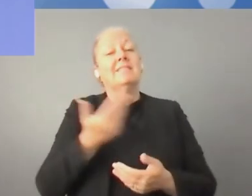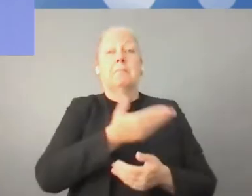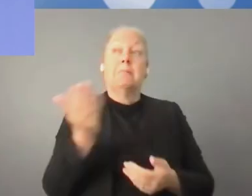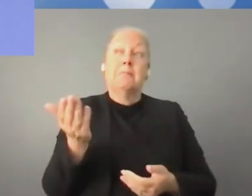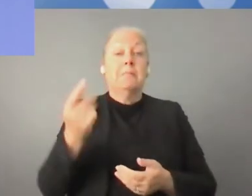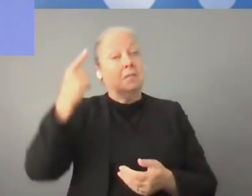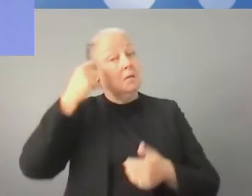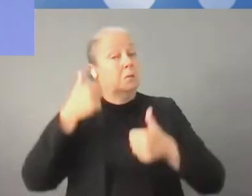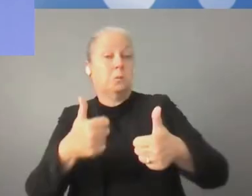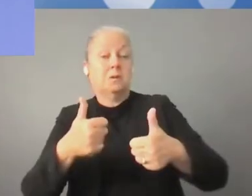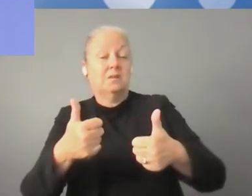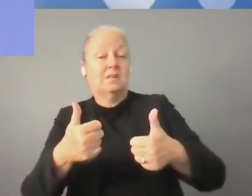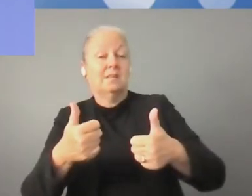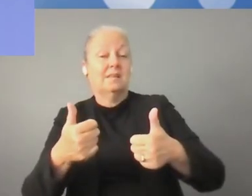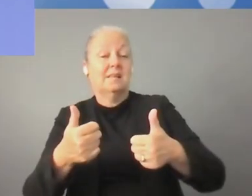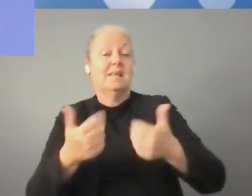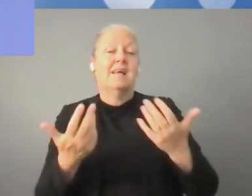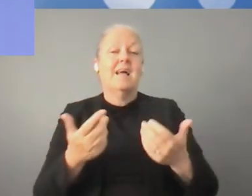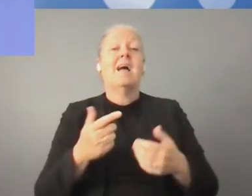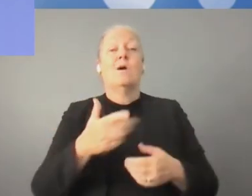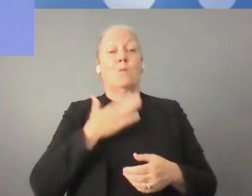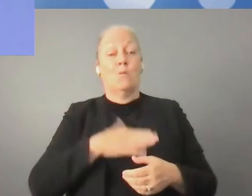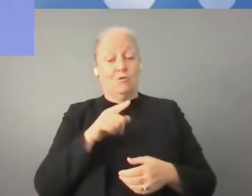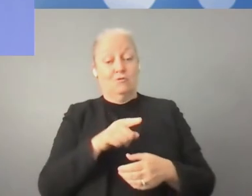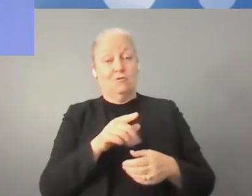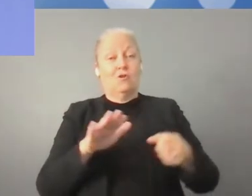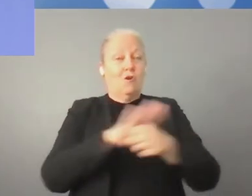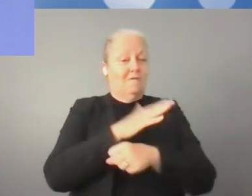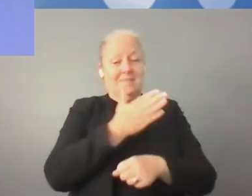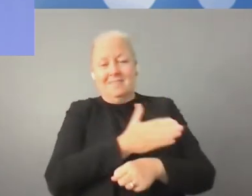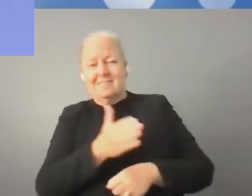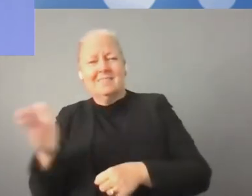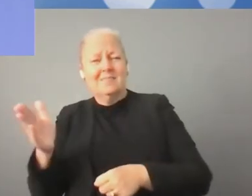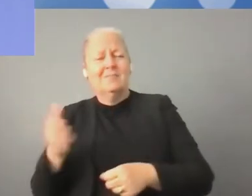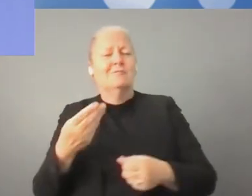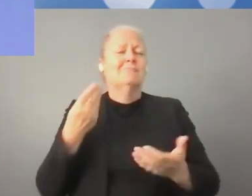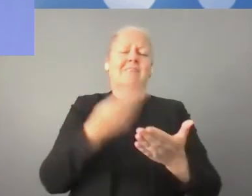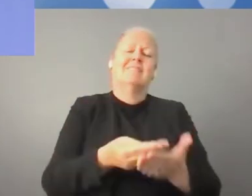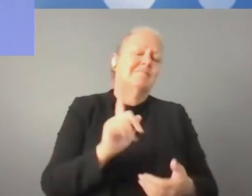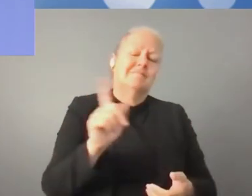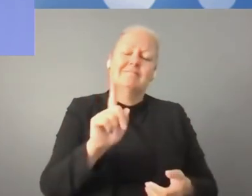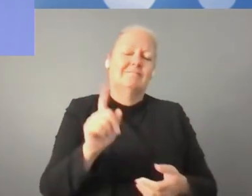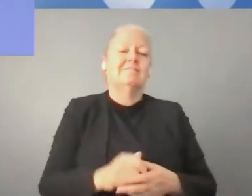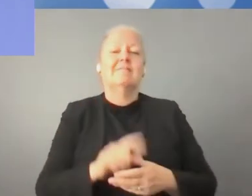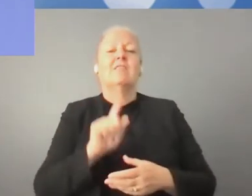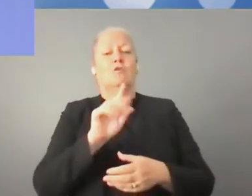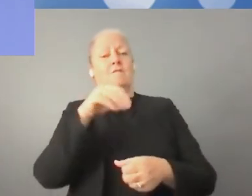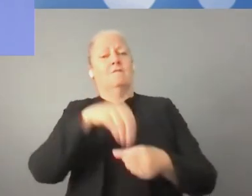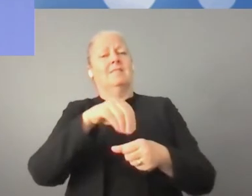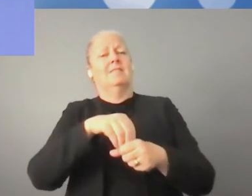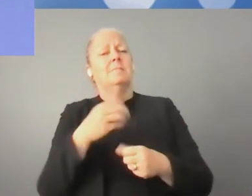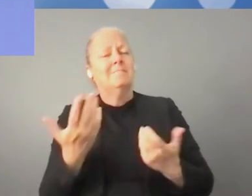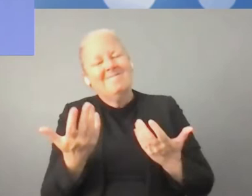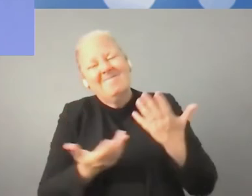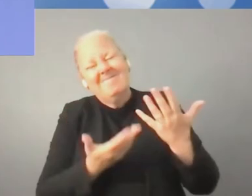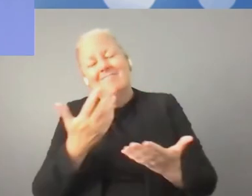Ci przedsiębiorcy chcą w sposób autonomiczny rozwijać swoją działalność biznesową. Była